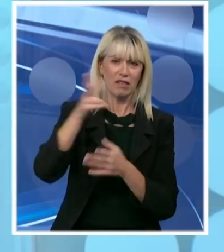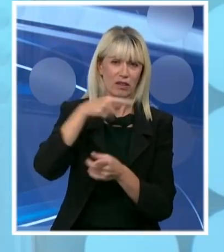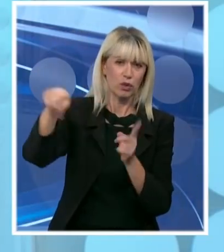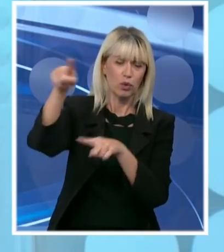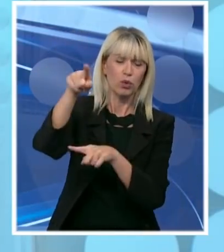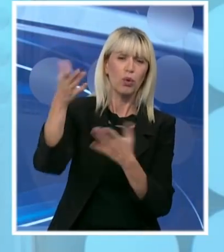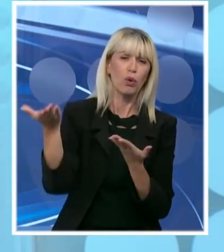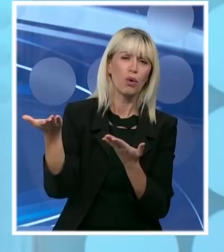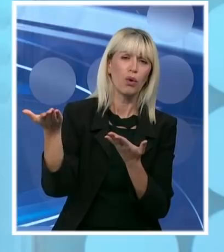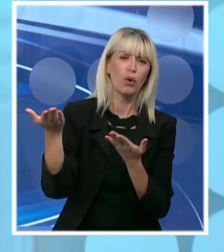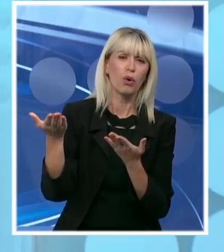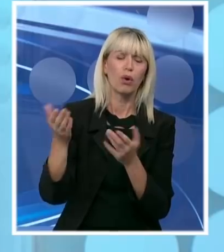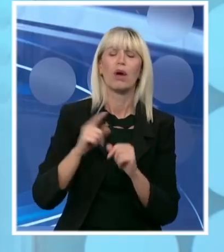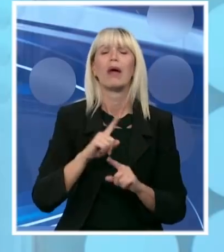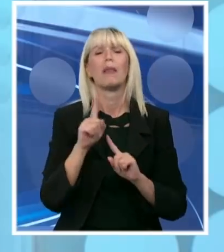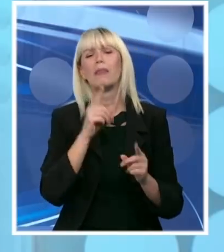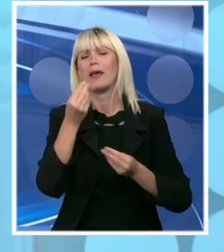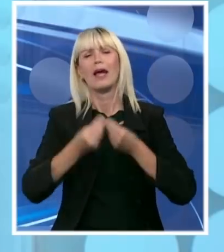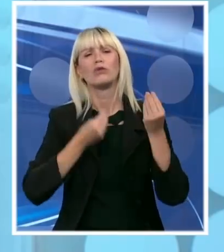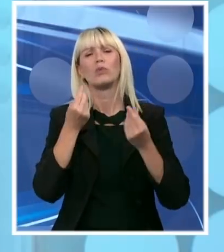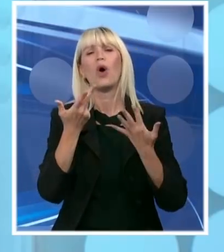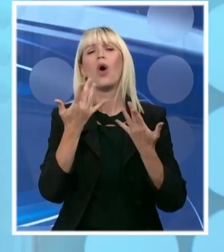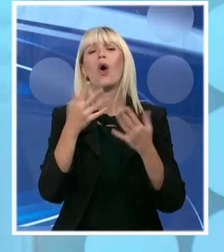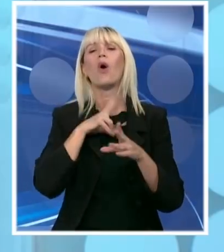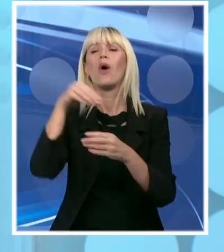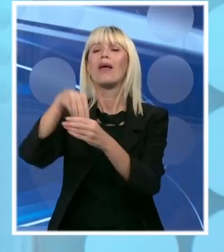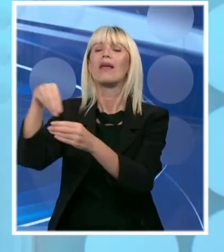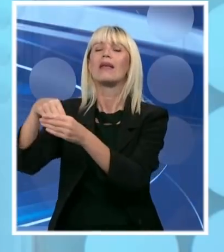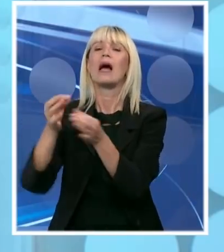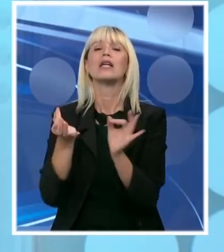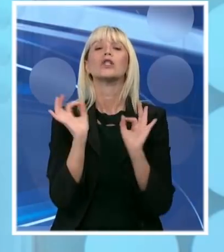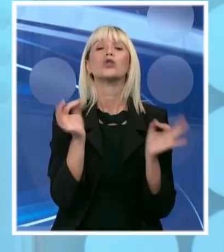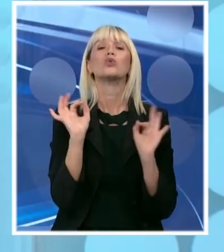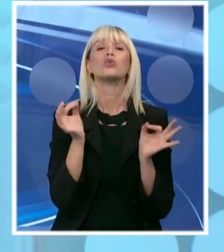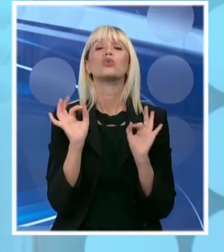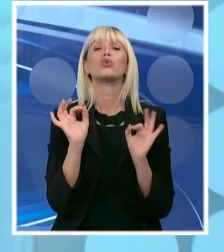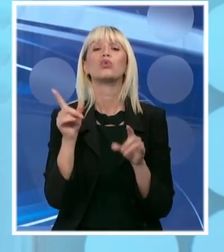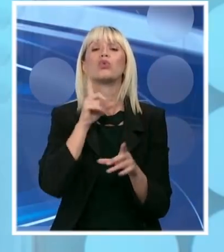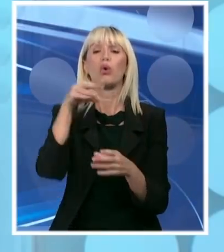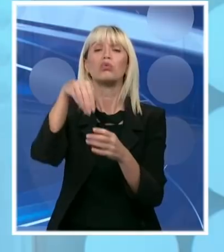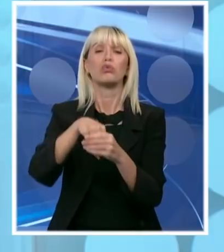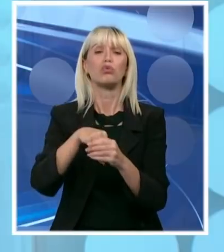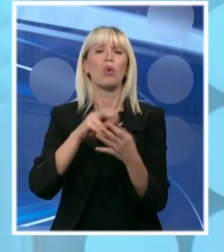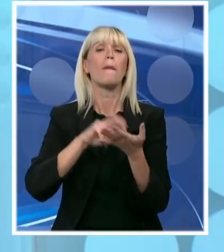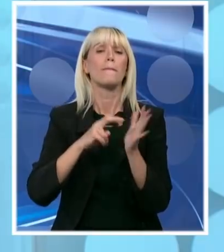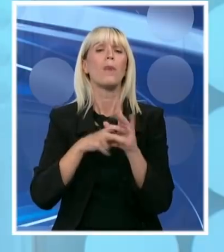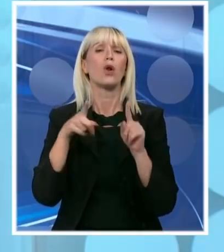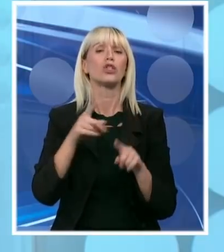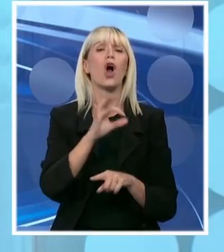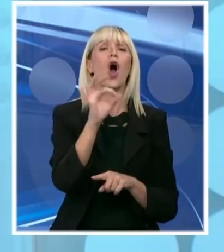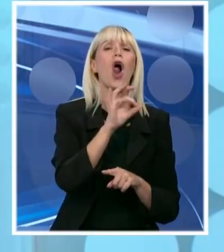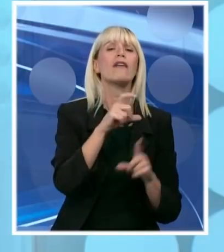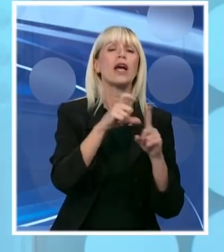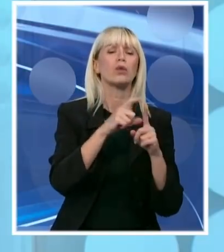Dakle, a neću da pričam o tome koliko su stručni neki od lica koje su tu politički aktivni angažovani počevo od Olivera